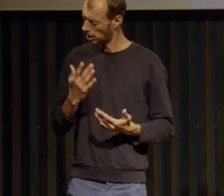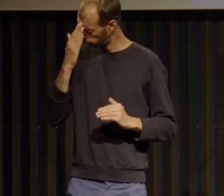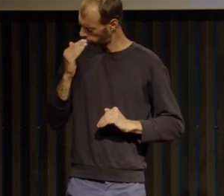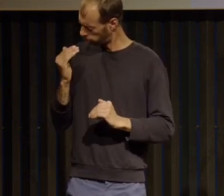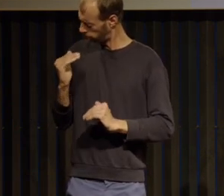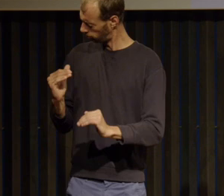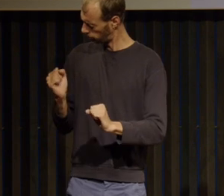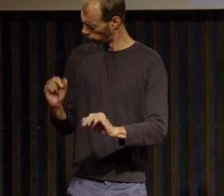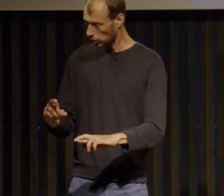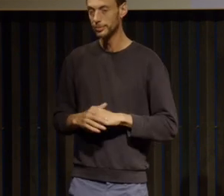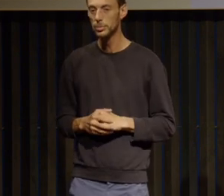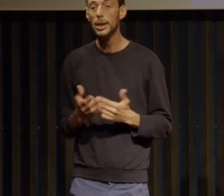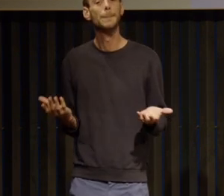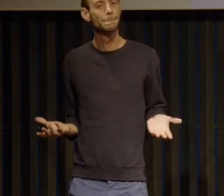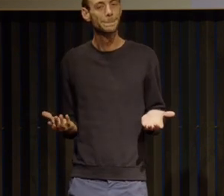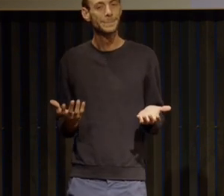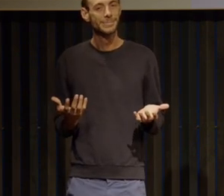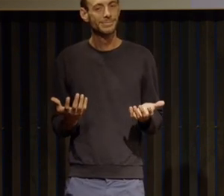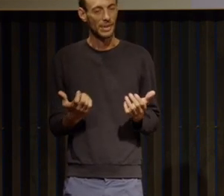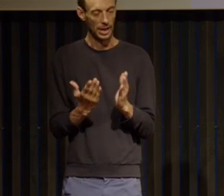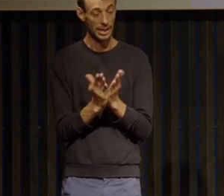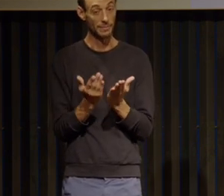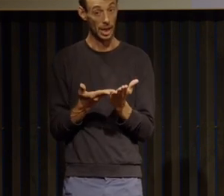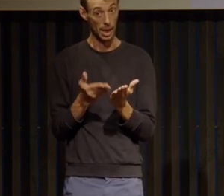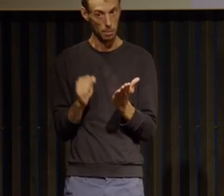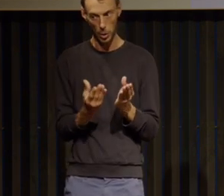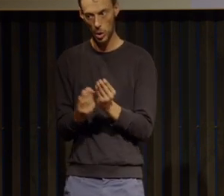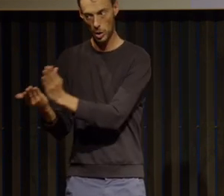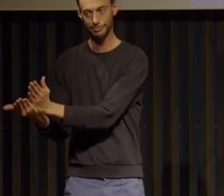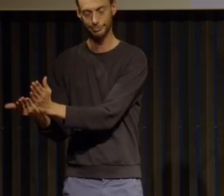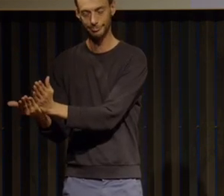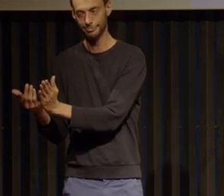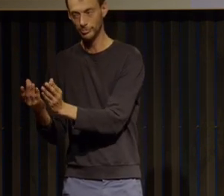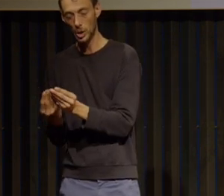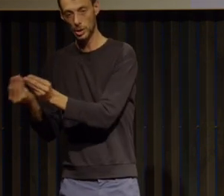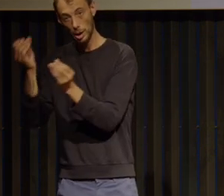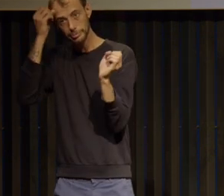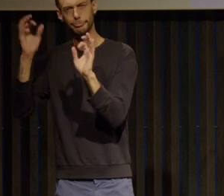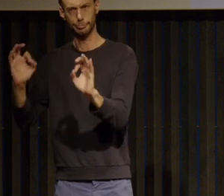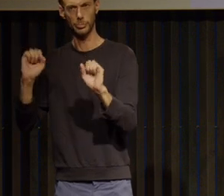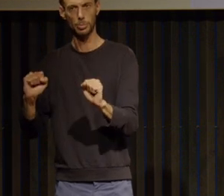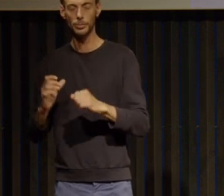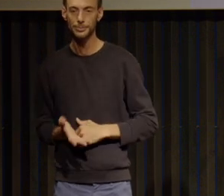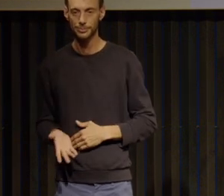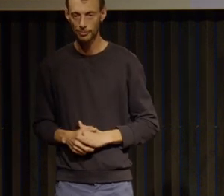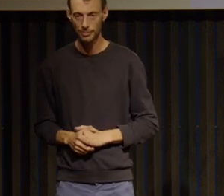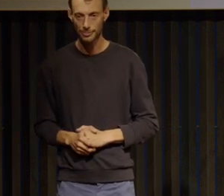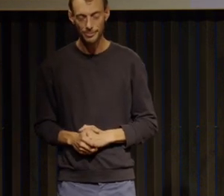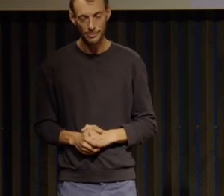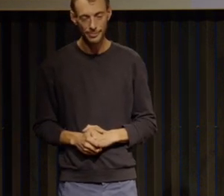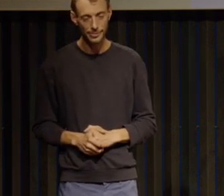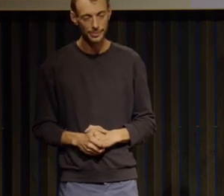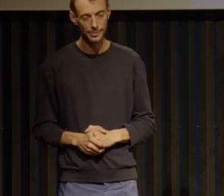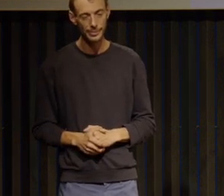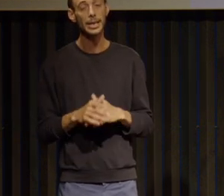d'une certaine manière aussi contribuer à ça vous parliez aussi justement du lien social que